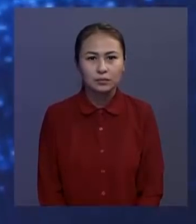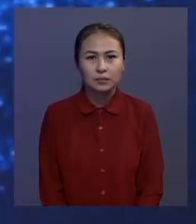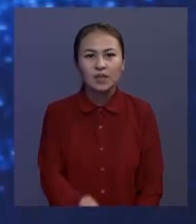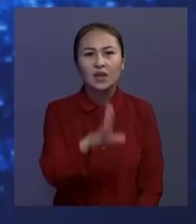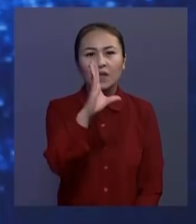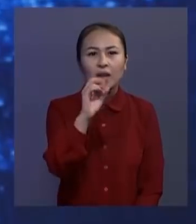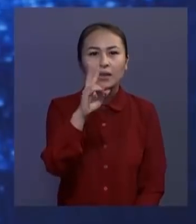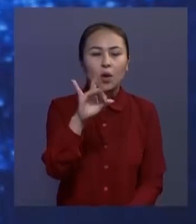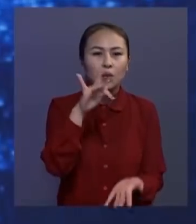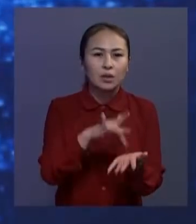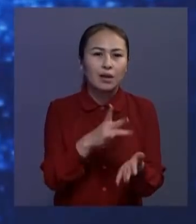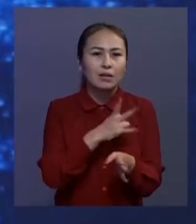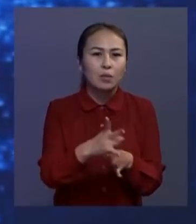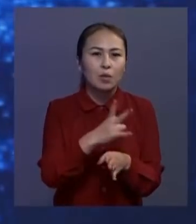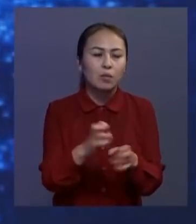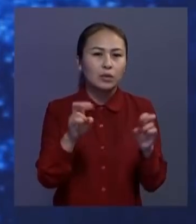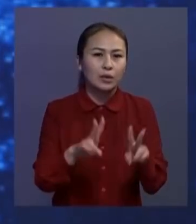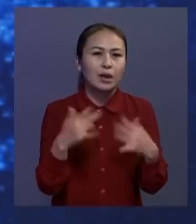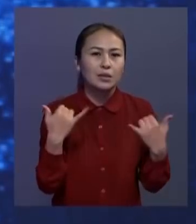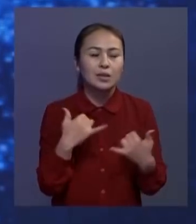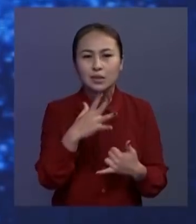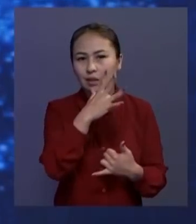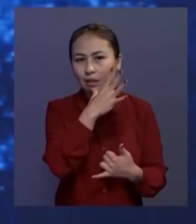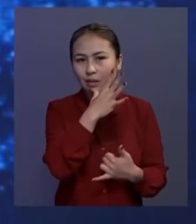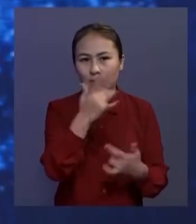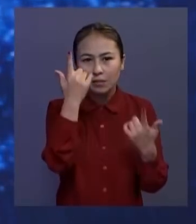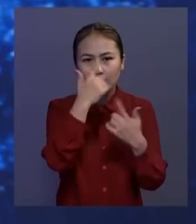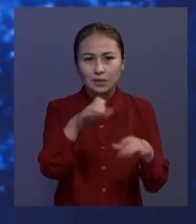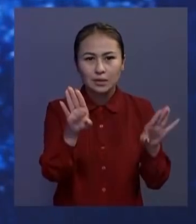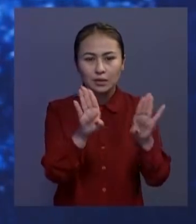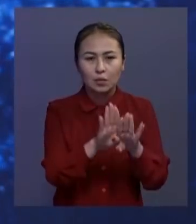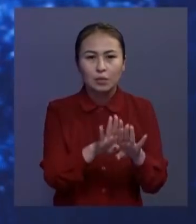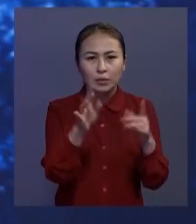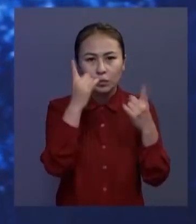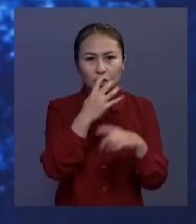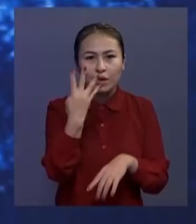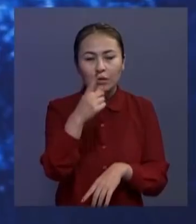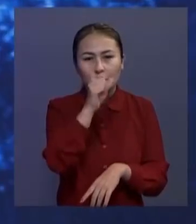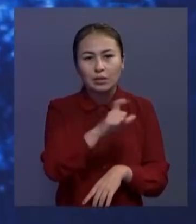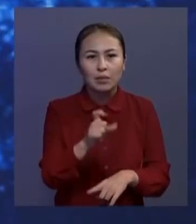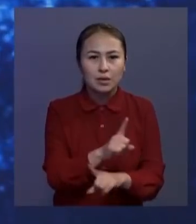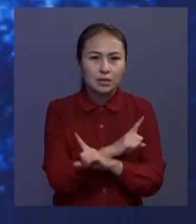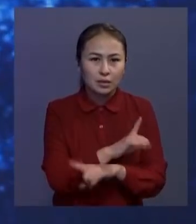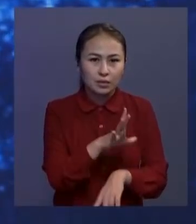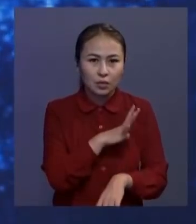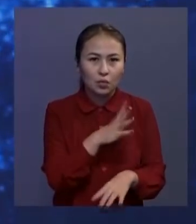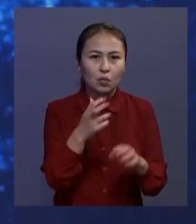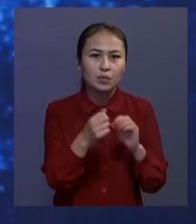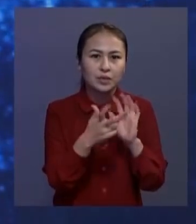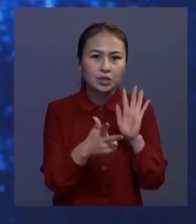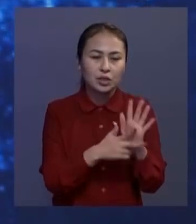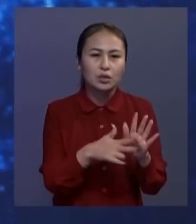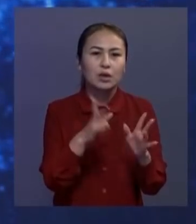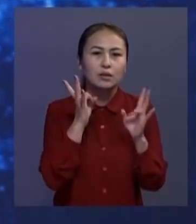Вені орталығына ланкестік шабул болды естеріңізге салайық. Қазіргі сағаттағы мәлімет бойынша төрт адам қаза тапты,